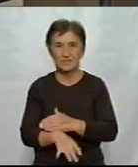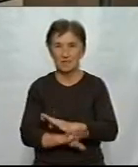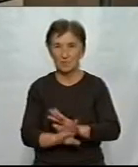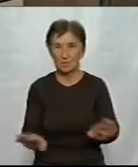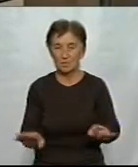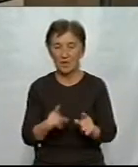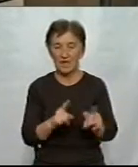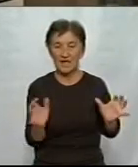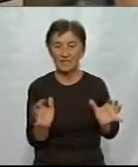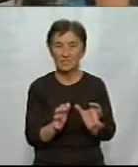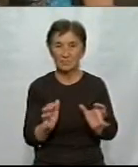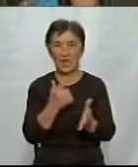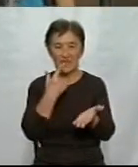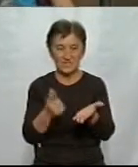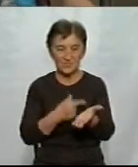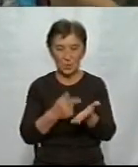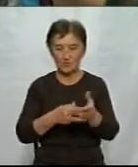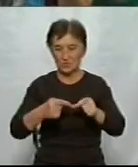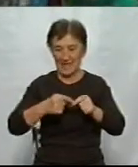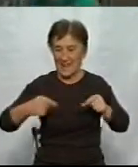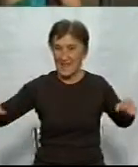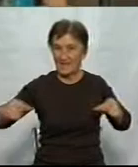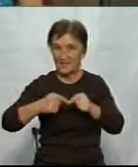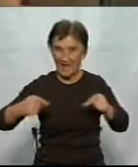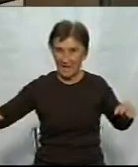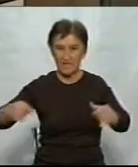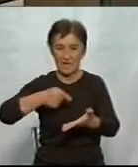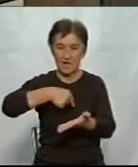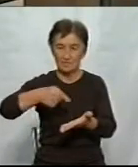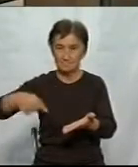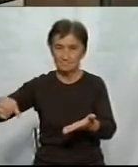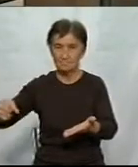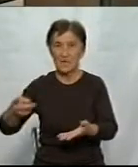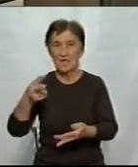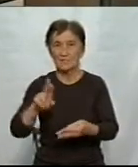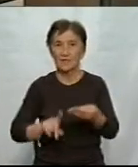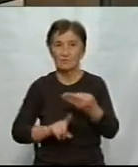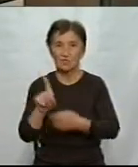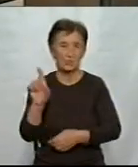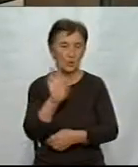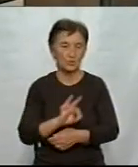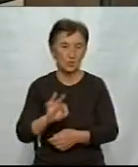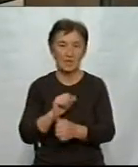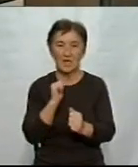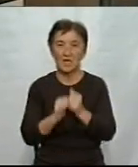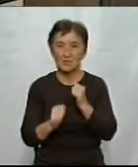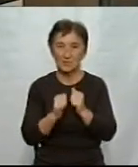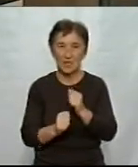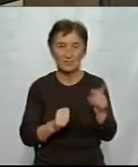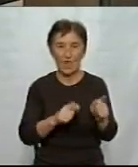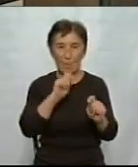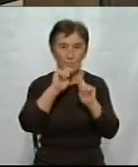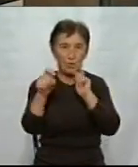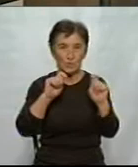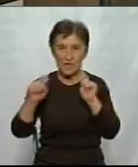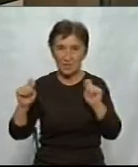нас збереглися ще зошити, лінійки та олівці, різношкільне приладдя з початку нульових. І дуже часто на цих подарунках